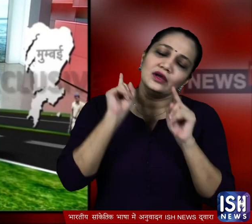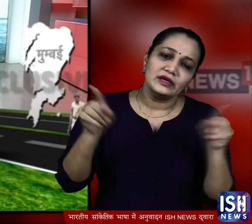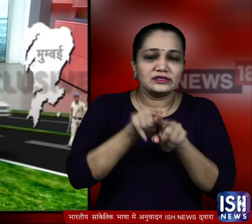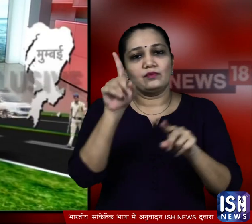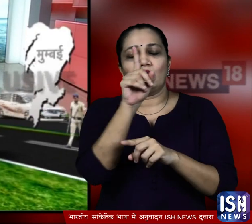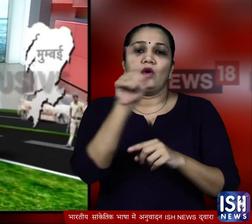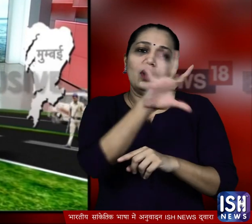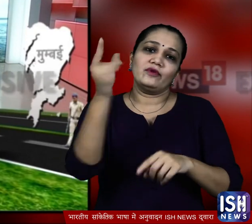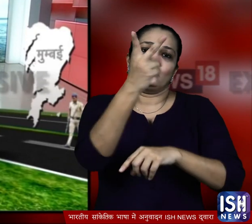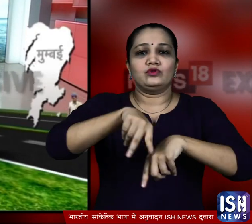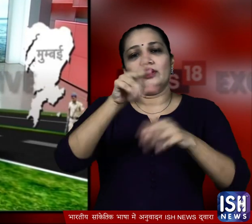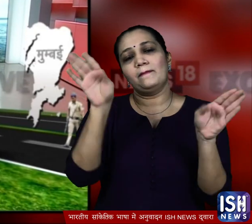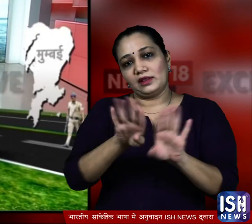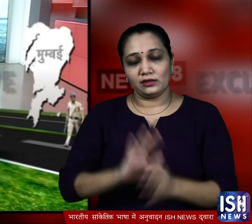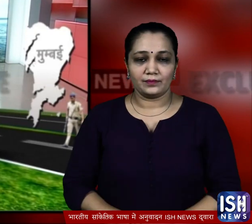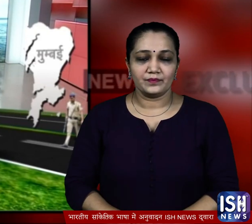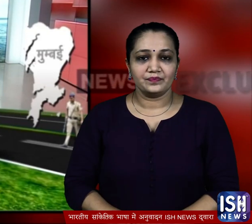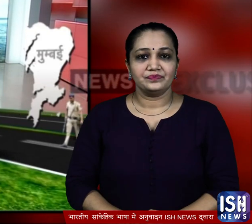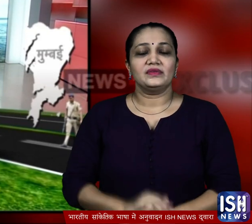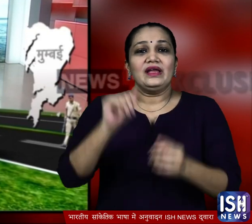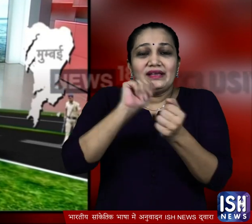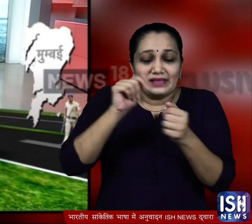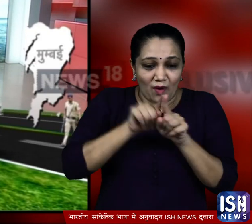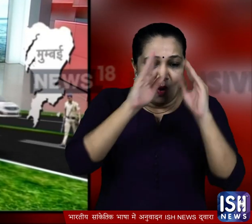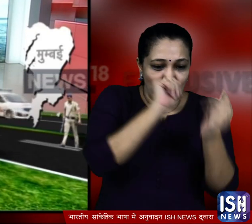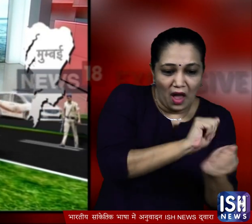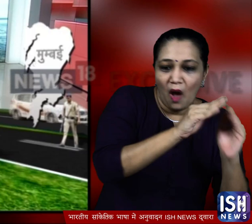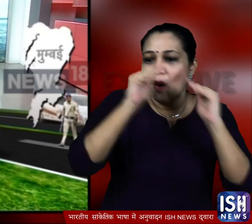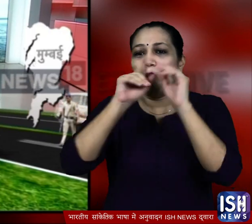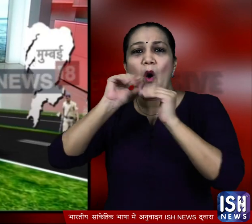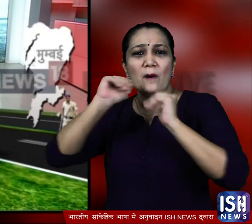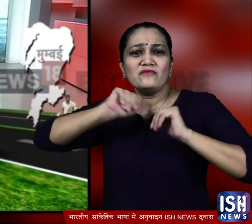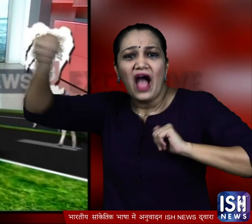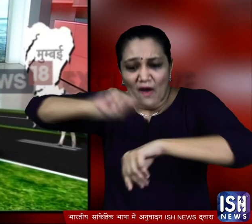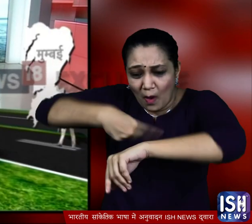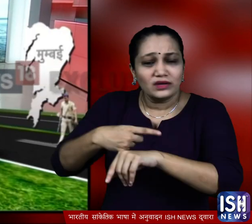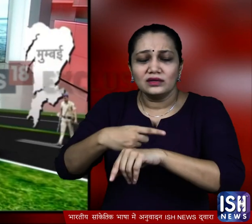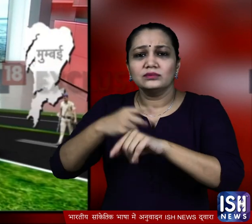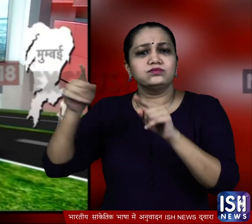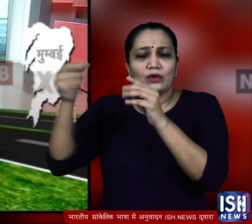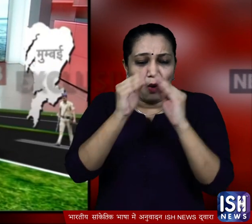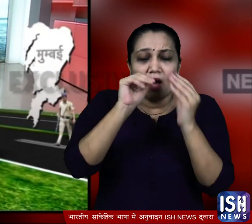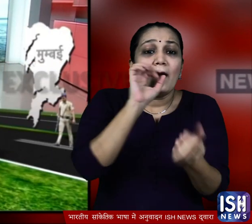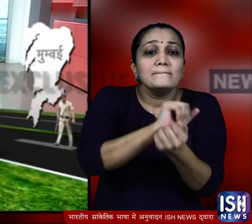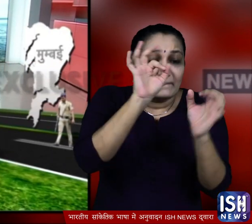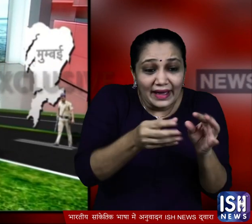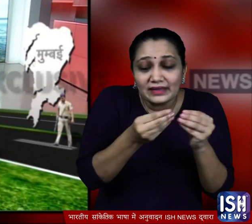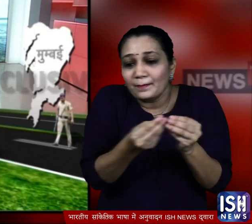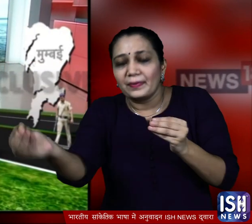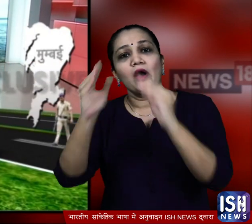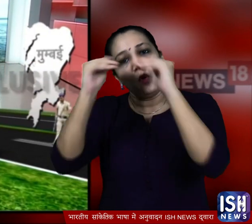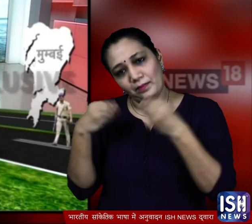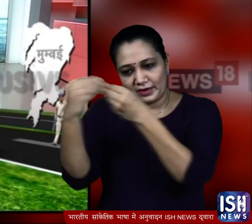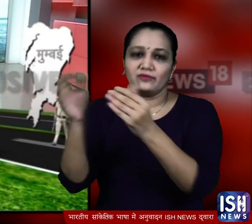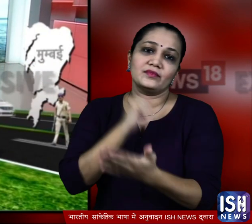होगी तो उनको भी हफते में दो दिन की चुटी मिलेगी इसके लावा ठाने से एक घंटे की दूरी पर रहने वाले पुलिस कर्मियों को काम करने वाली जगा के पास ही